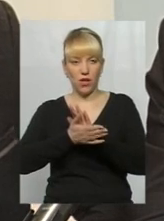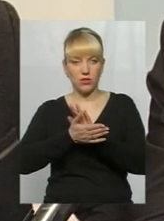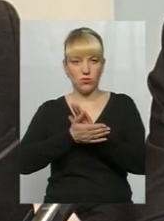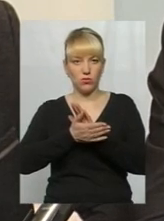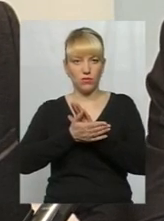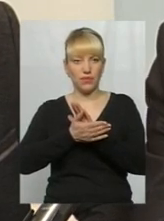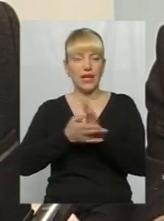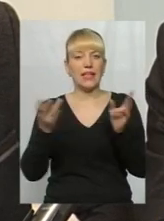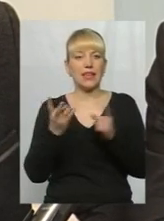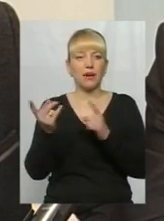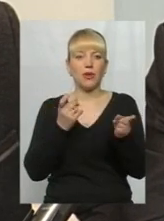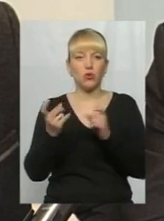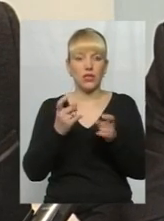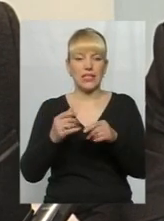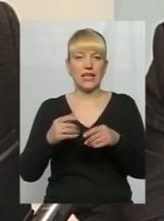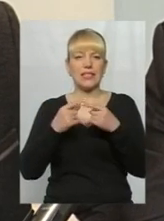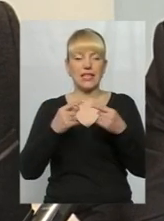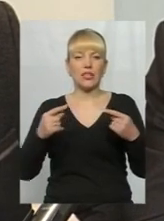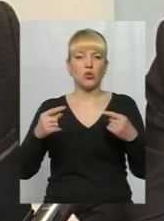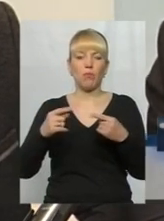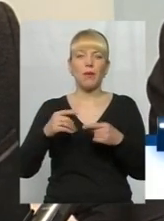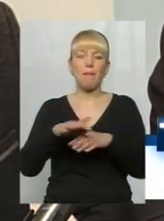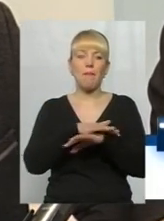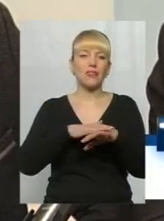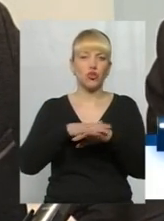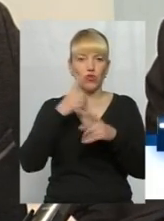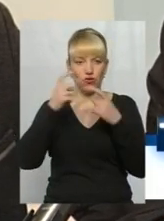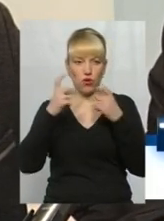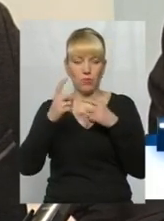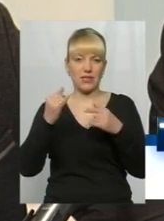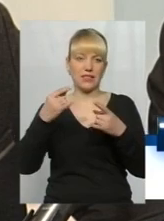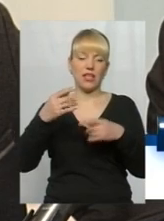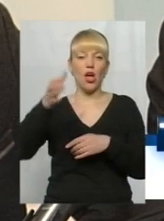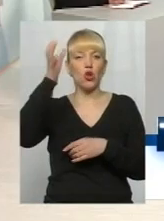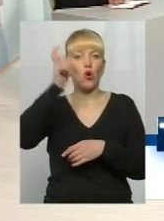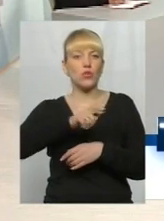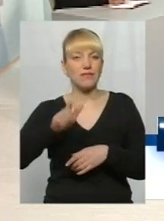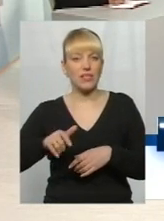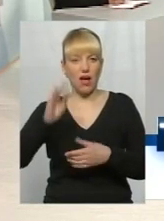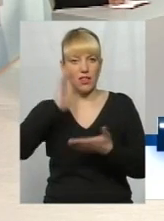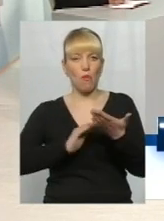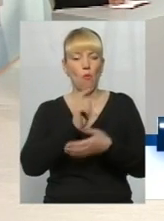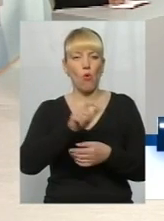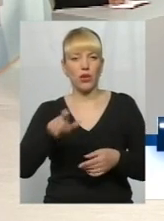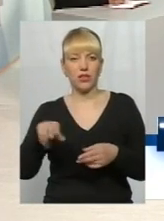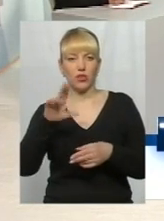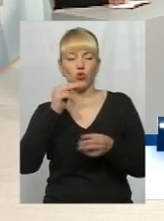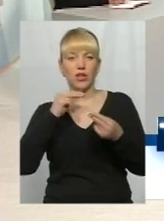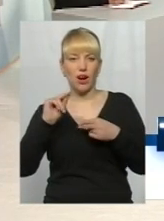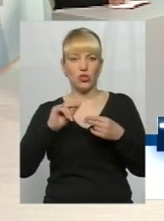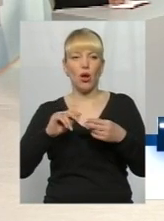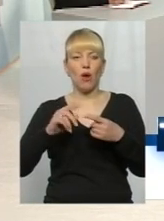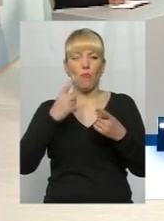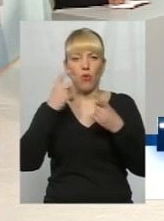мають долучатися і засоби масової інформації, і освітяни, і політики. Все ж таки, докращує інформування